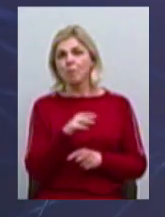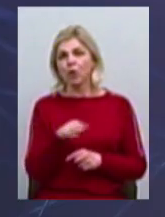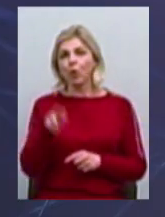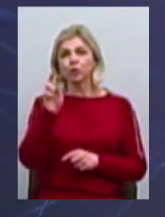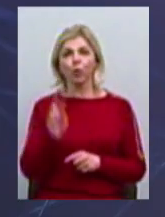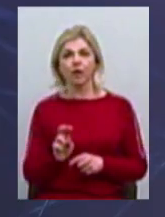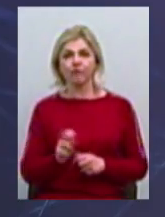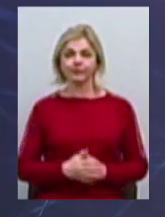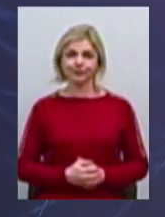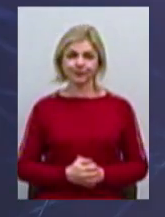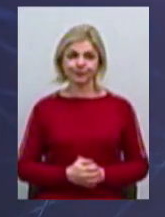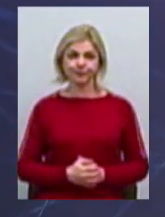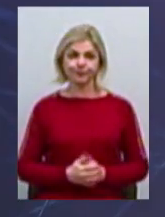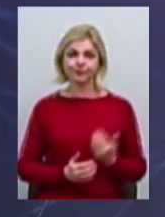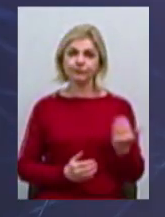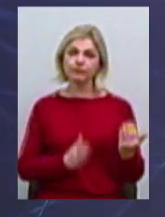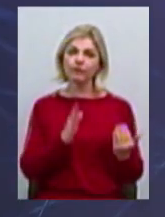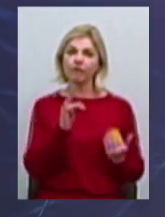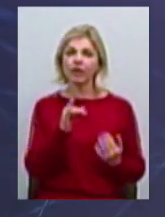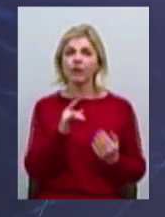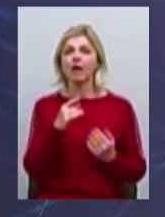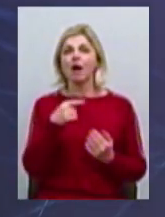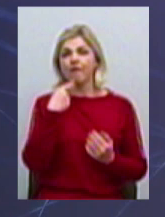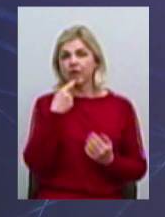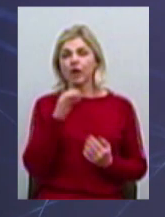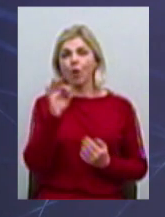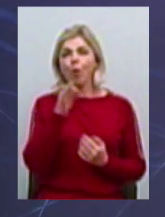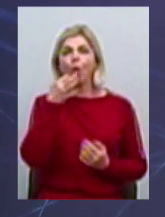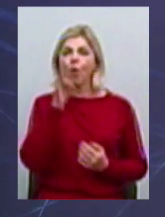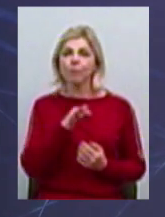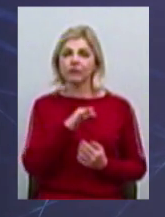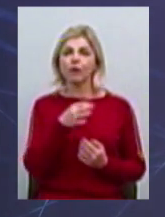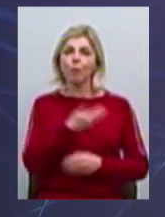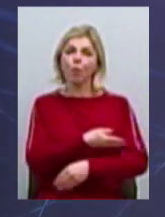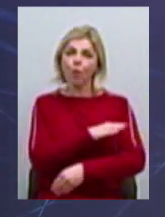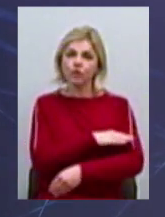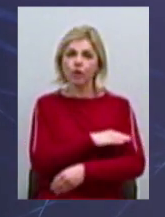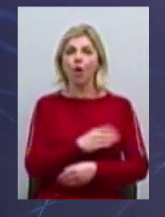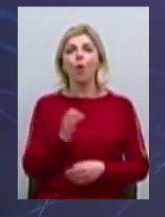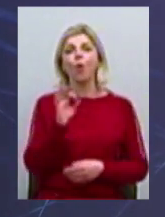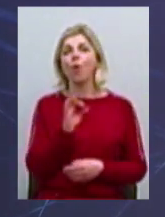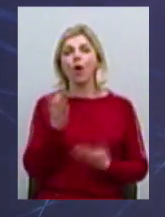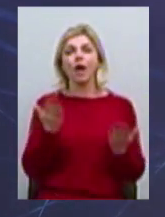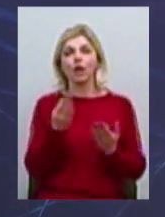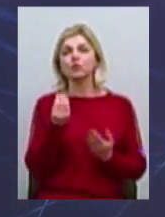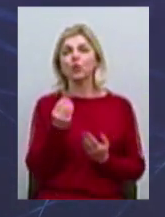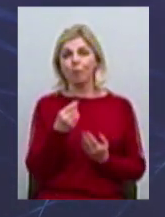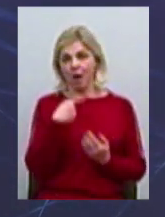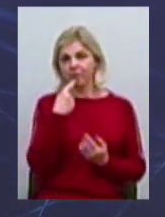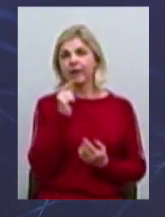А ви згадали про досвід наших сусідів, тієї ж самої Польщі, наприклад. Про які суми йдеться там? Чи дійсно